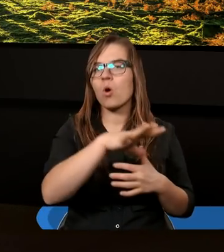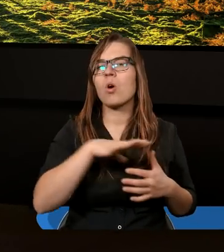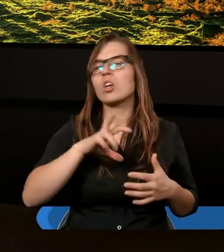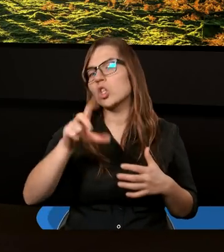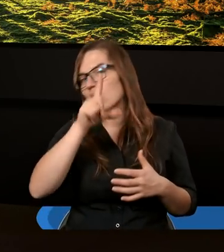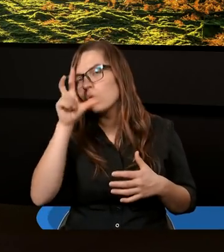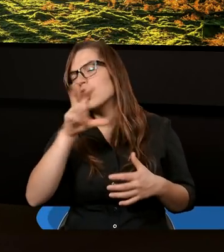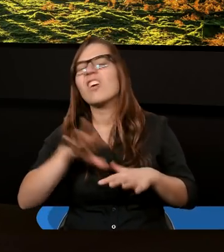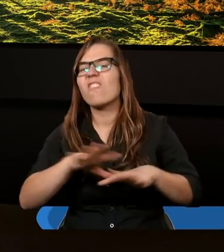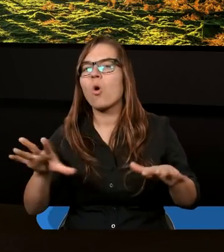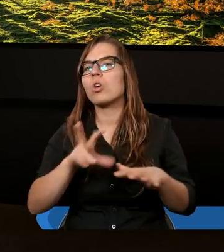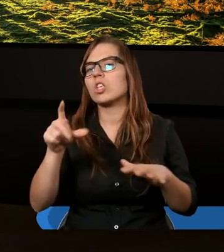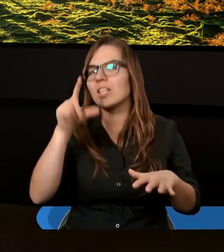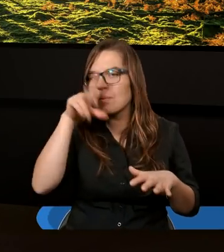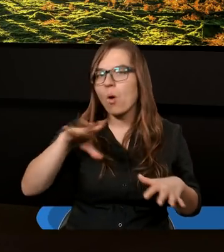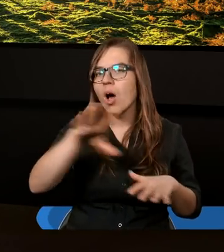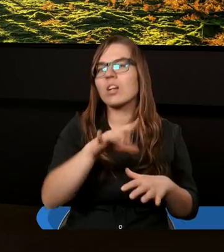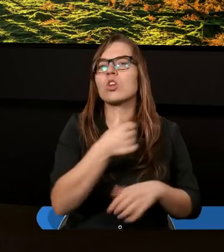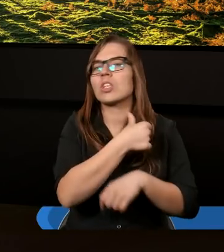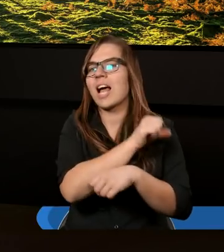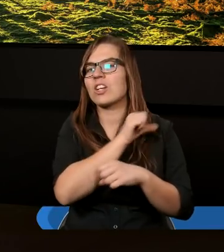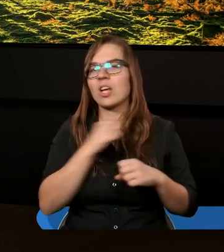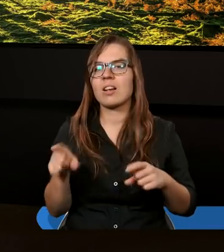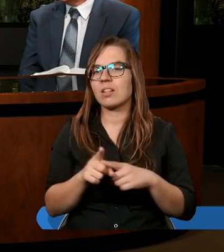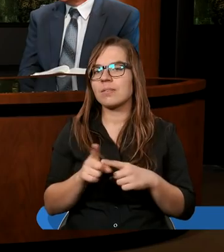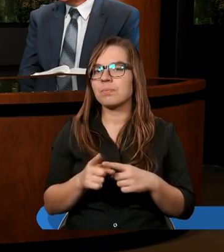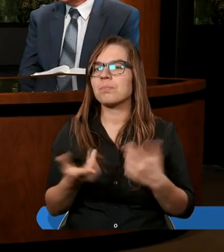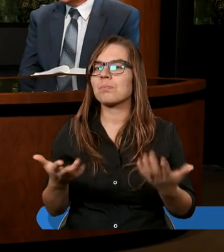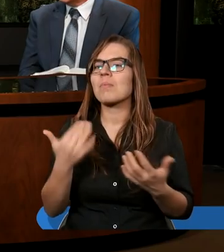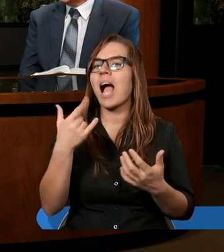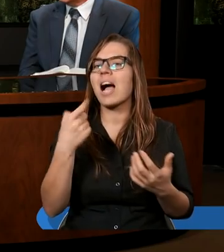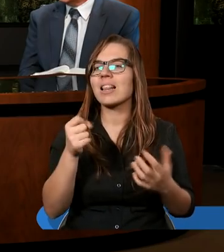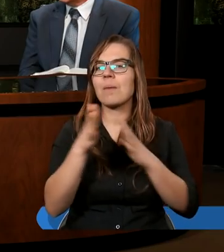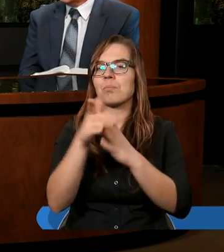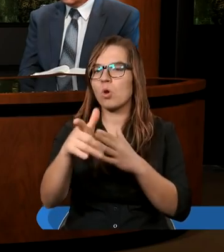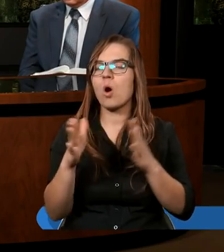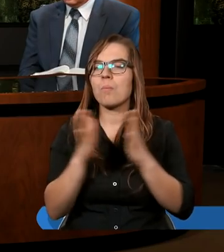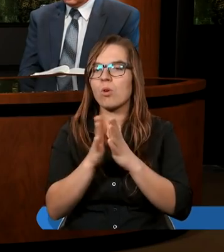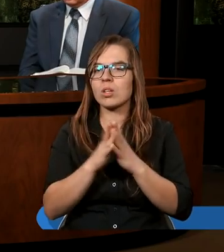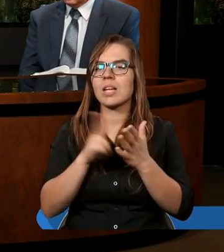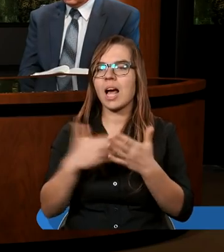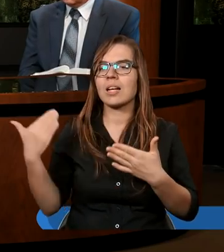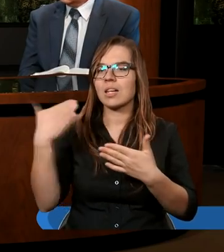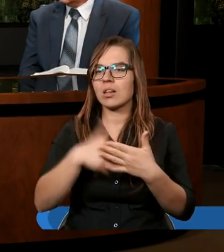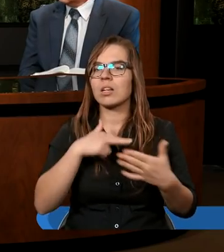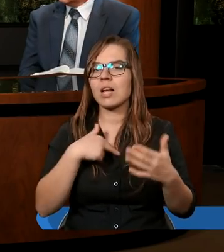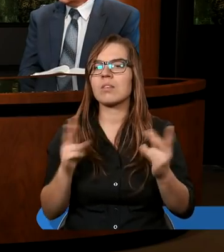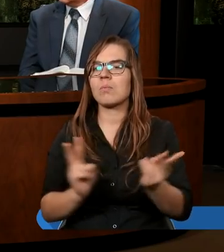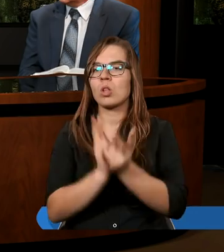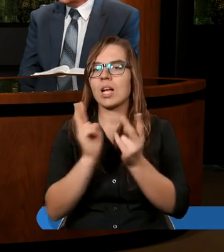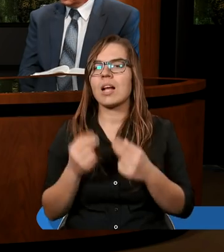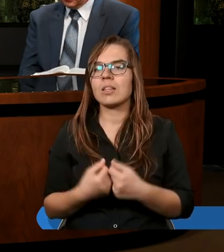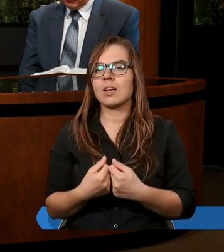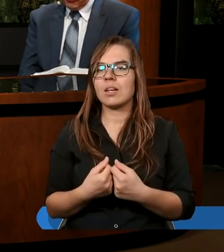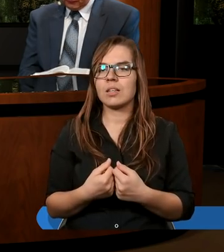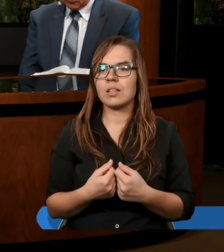czy ludzką w ogóle, czy społecznością chrześcijańską. Magda, poproszę Ciebie o modlitwę na zakończenie naszego spotkania.